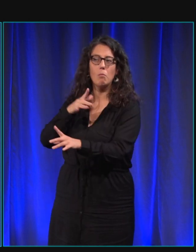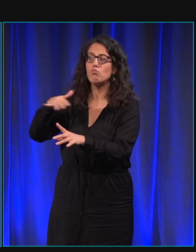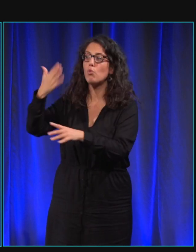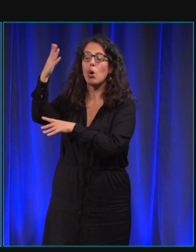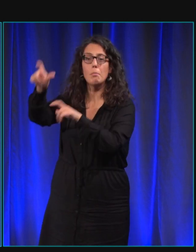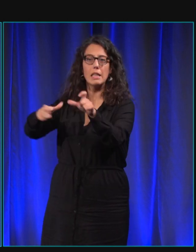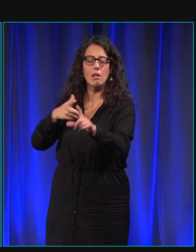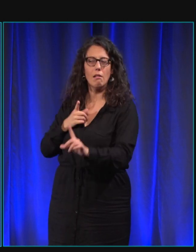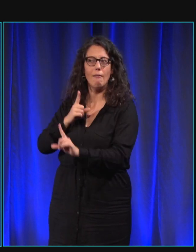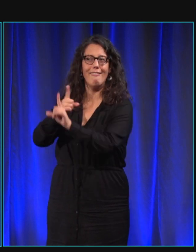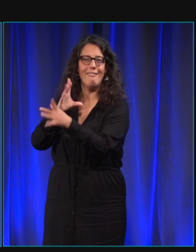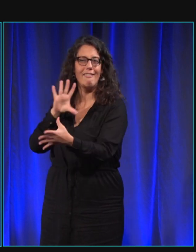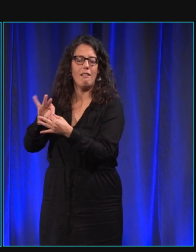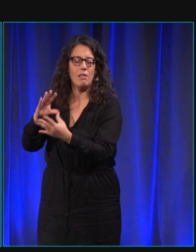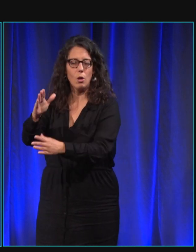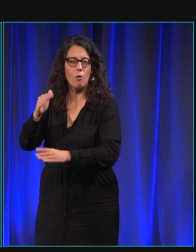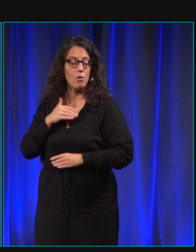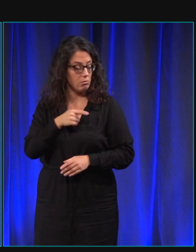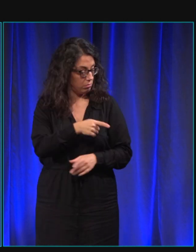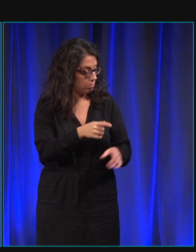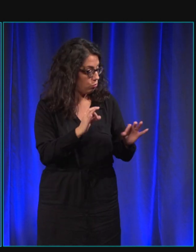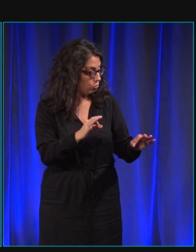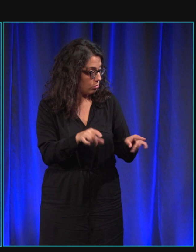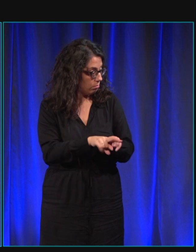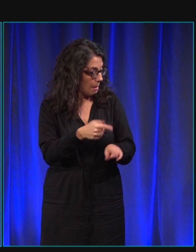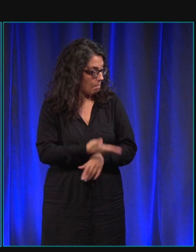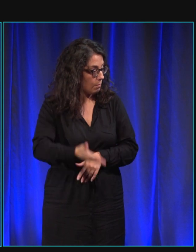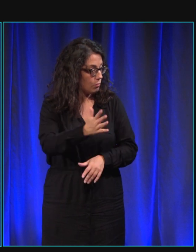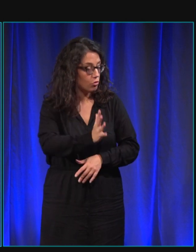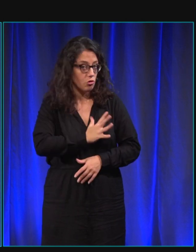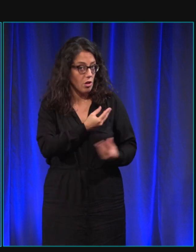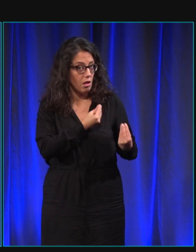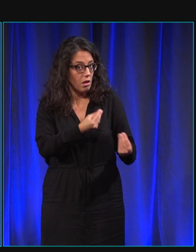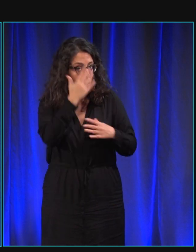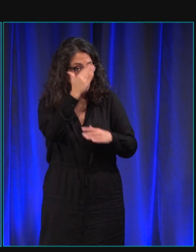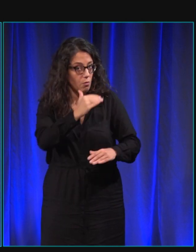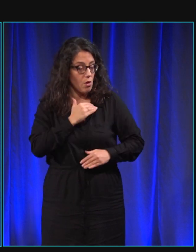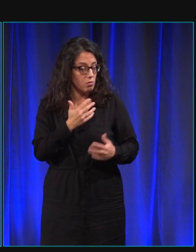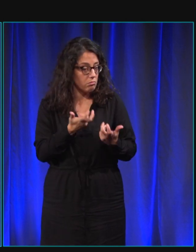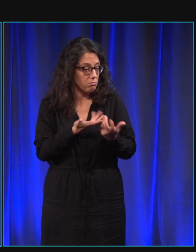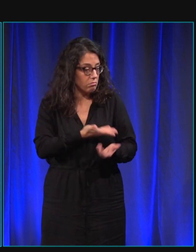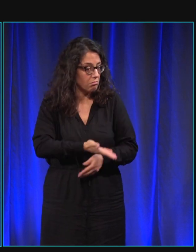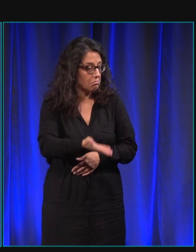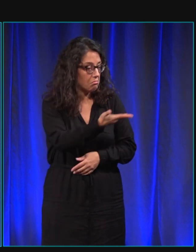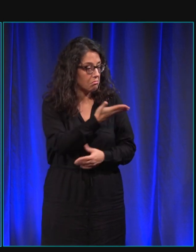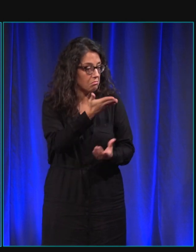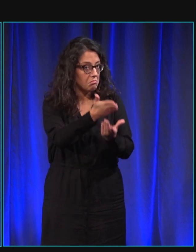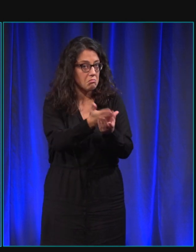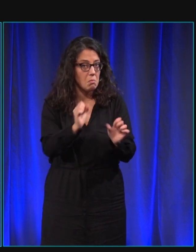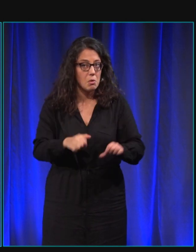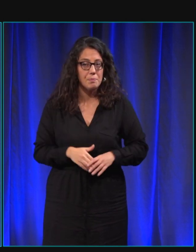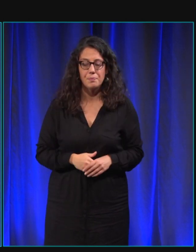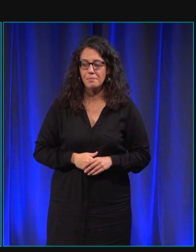chien aussi vous donne confiance peut-être Mathilde Naurie ou Sylvie Diagoua si vous pouvez nous